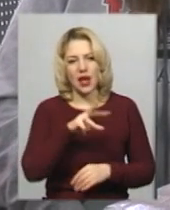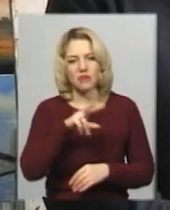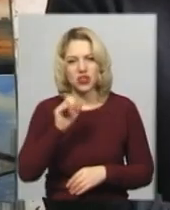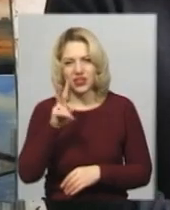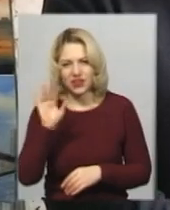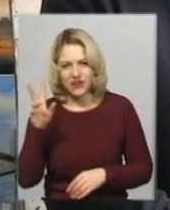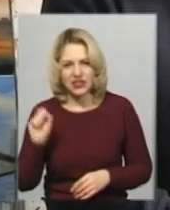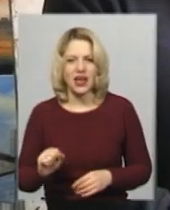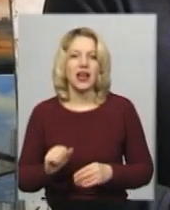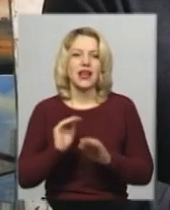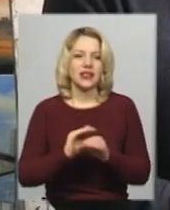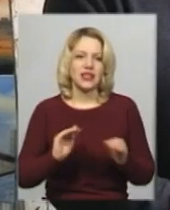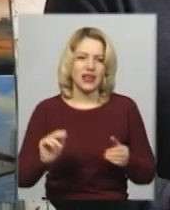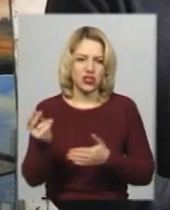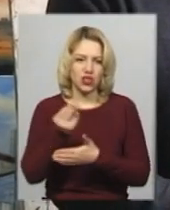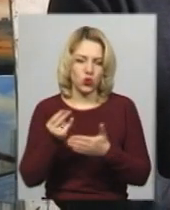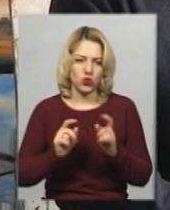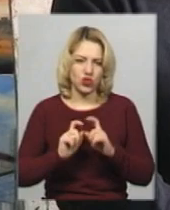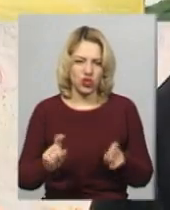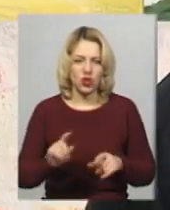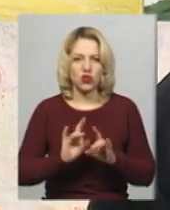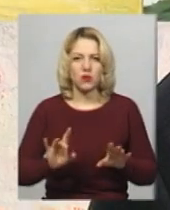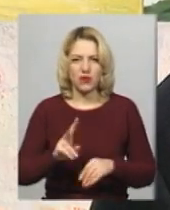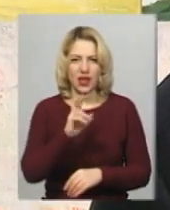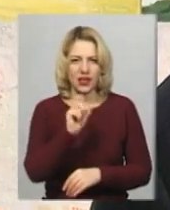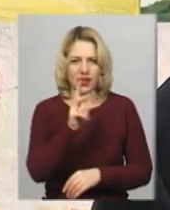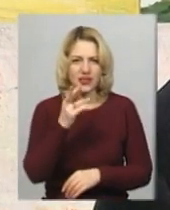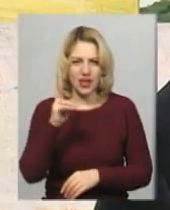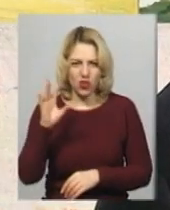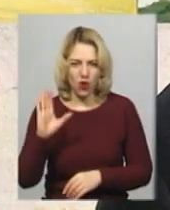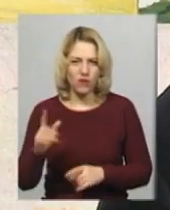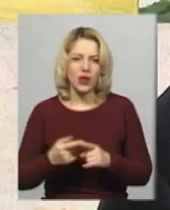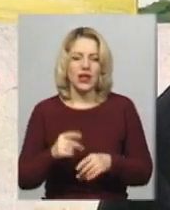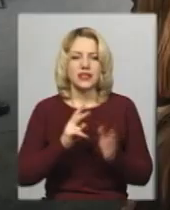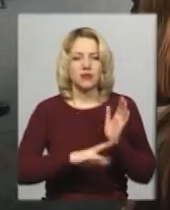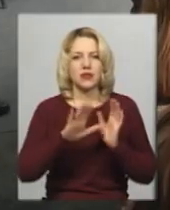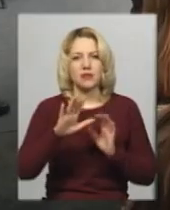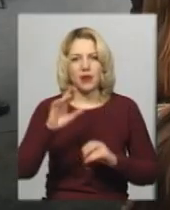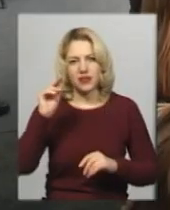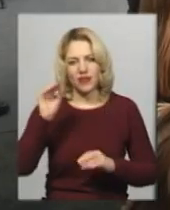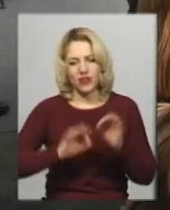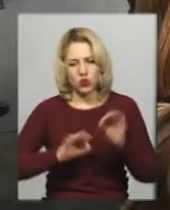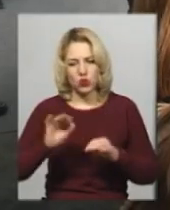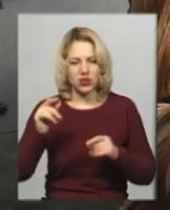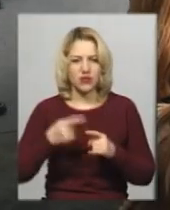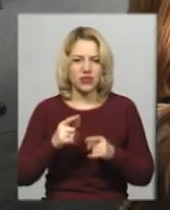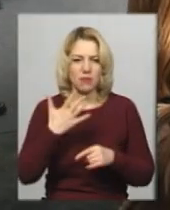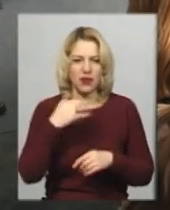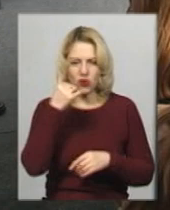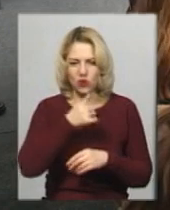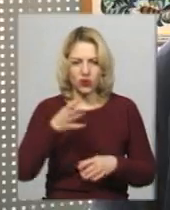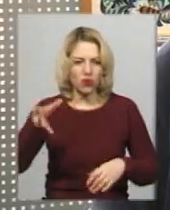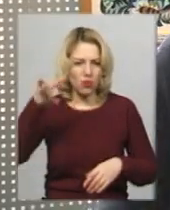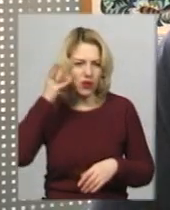розповідає її викладач Сергій Касьянов. За його словами, 80% учнів за 5 років повністю опановують цей вид мистецтва і отримують